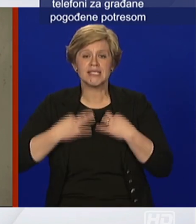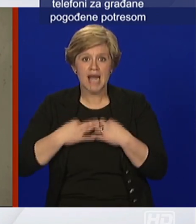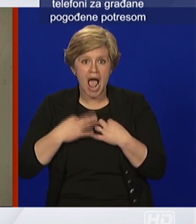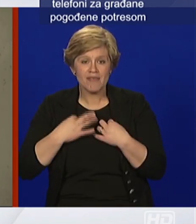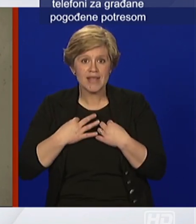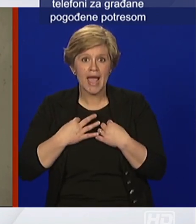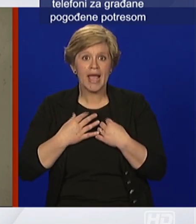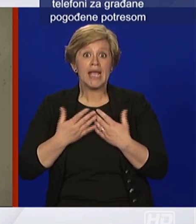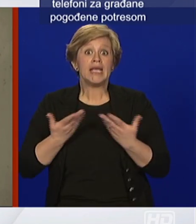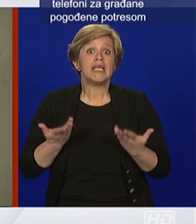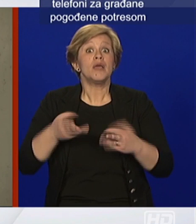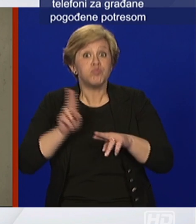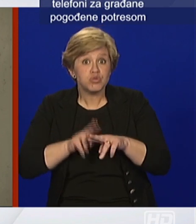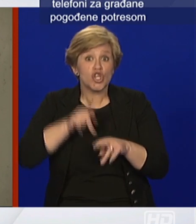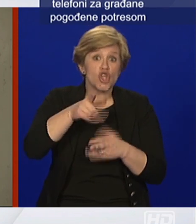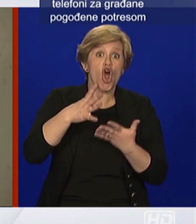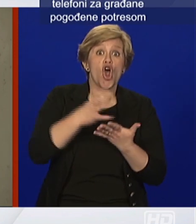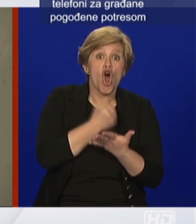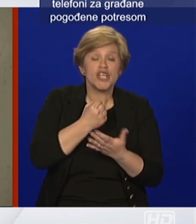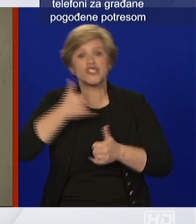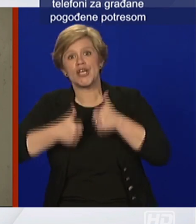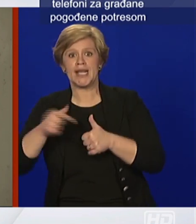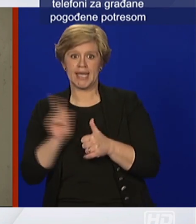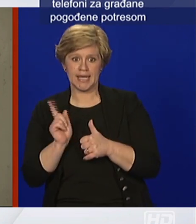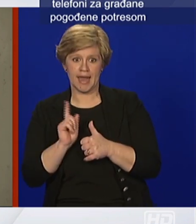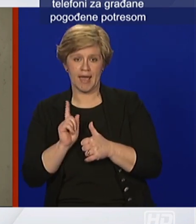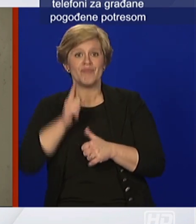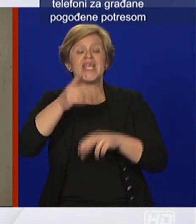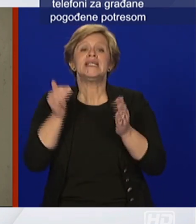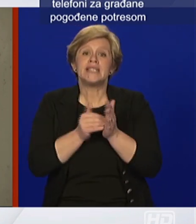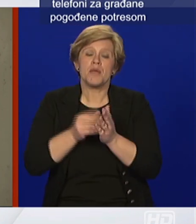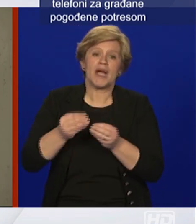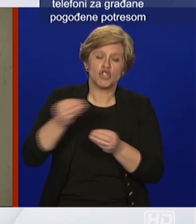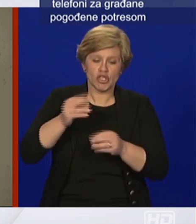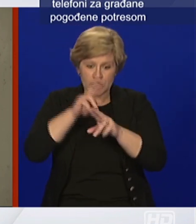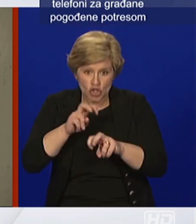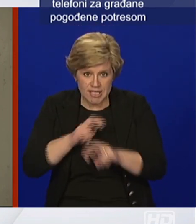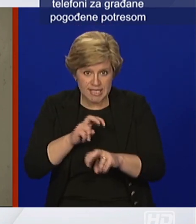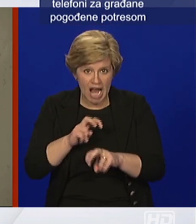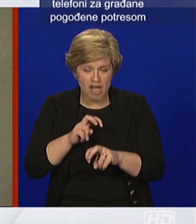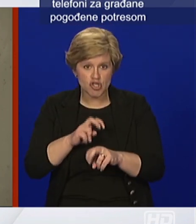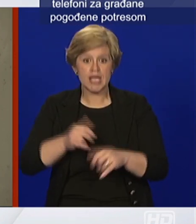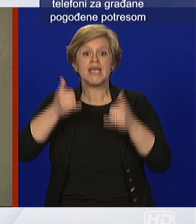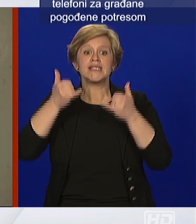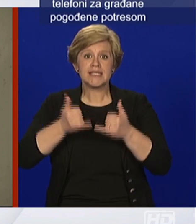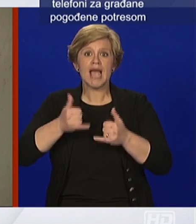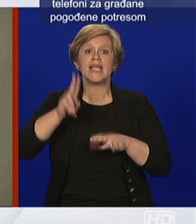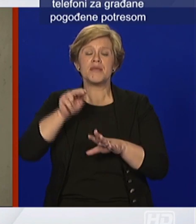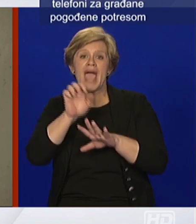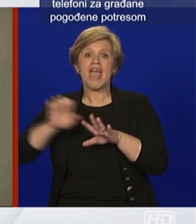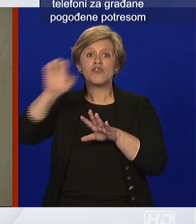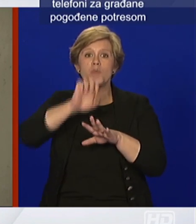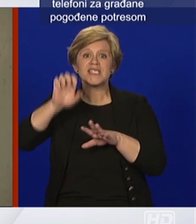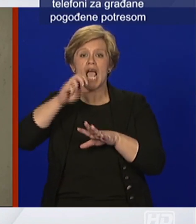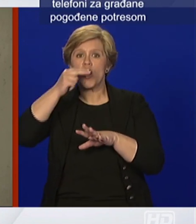hoće li od toga biti koristi za to bi bile potrebne dakle istraživanja pokreću se sad velike novci u Evropskoj komisiji